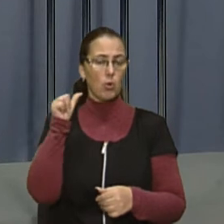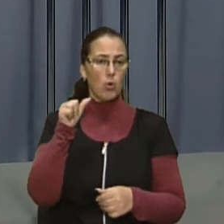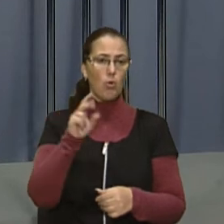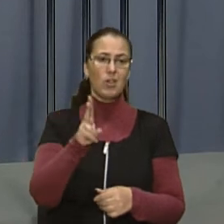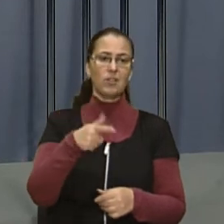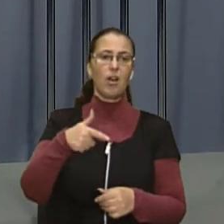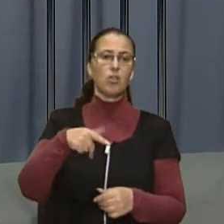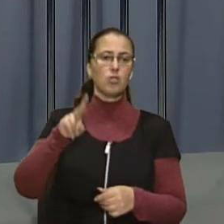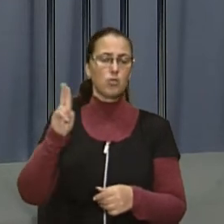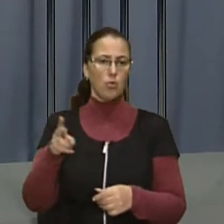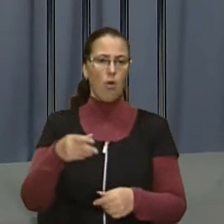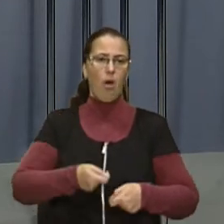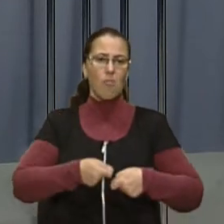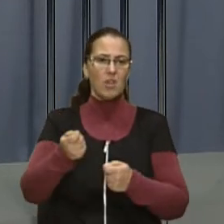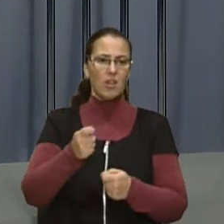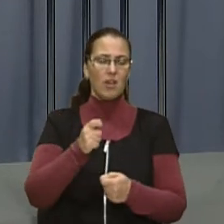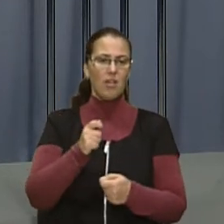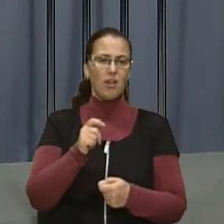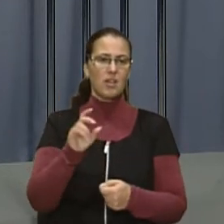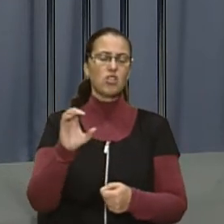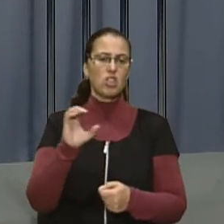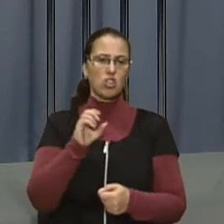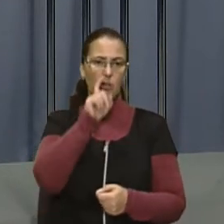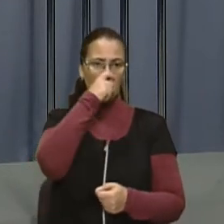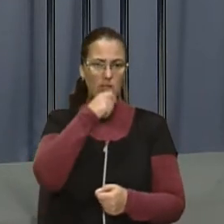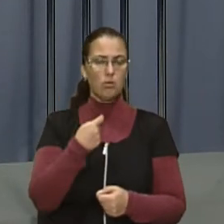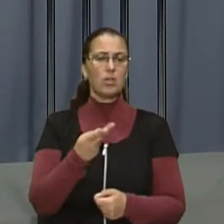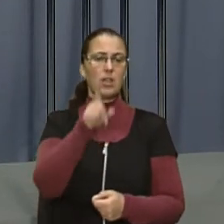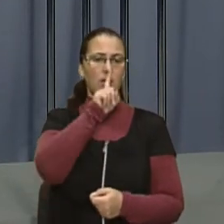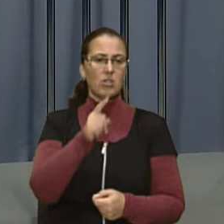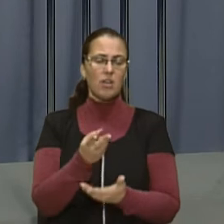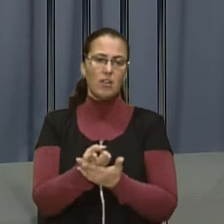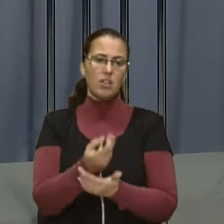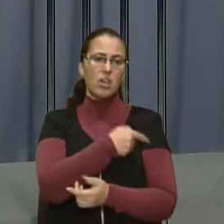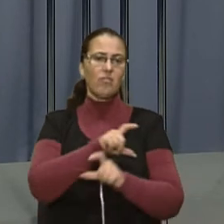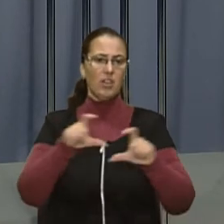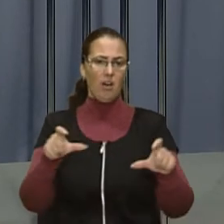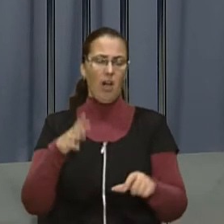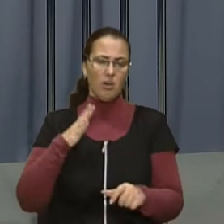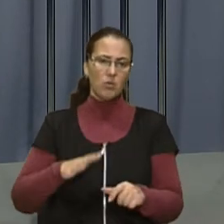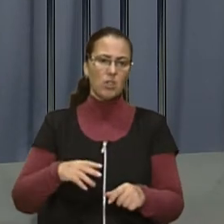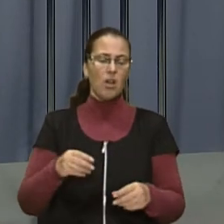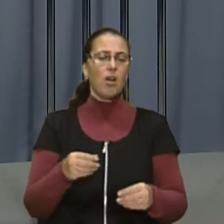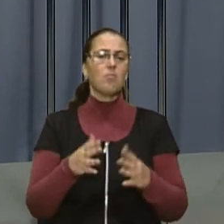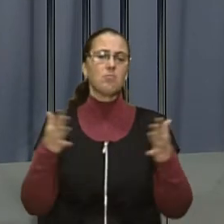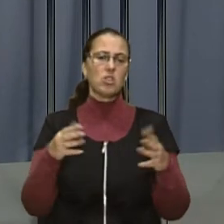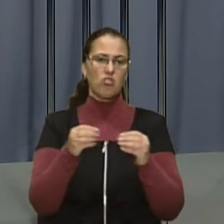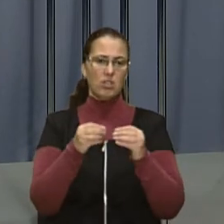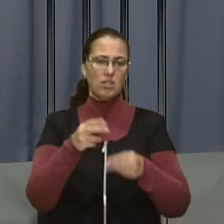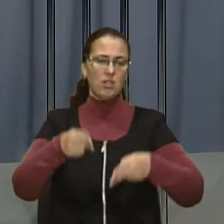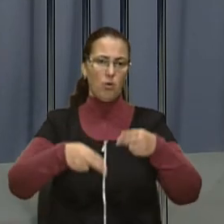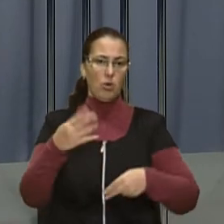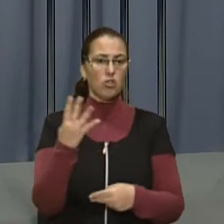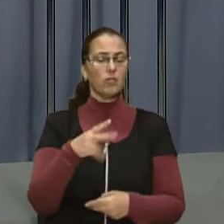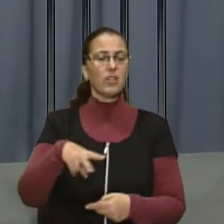Катерину Гандзюк облили сірчаною кислотою. Кілька місяців вона провела у лікарні і перенесла понад 10 операцій. 4 листопада